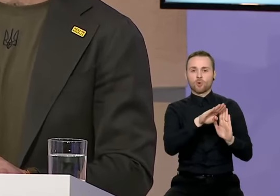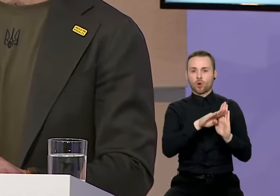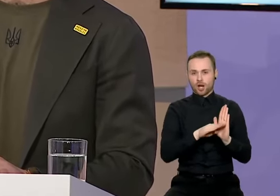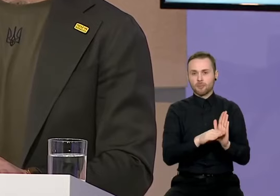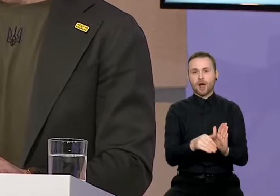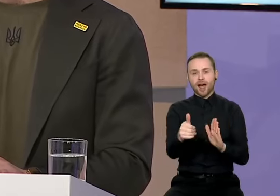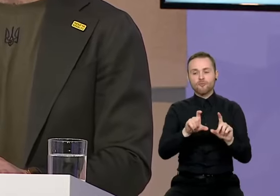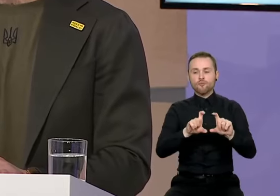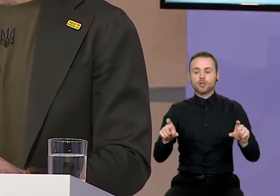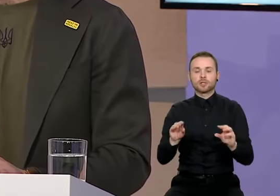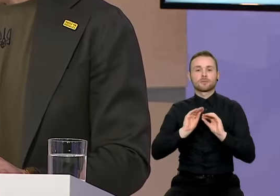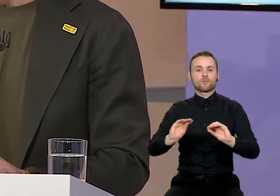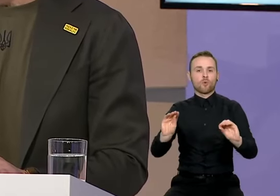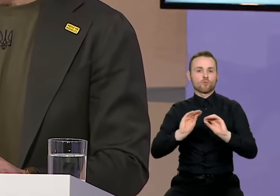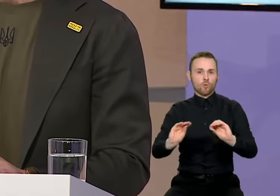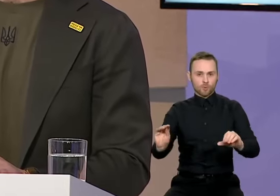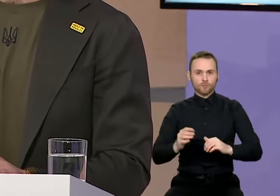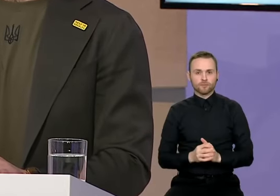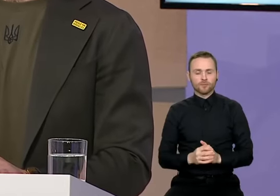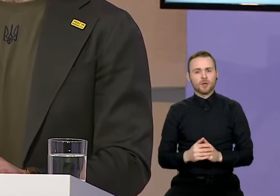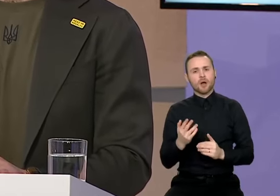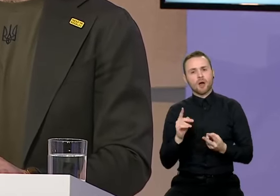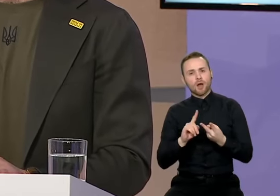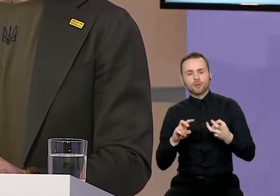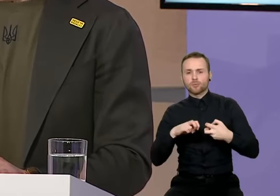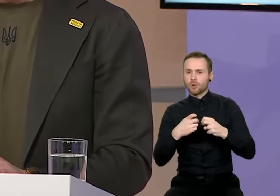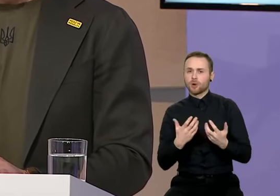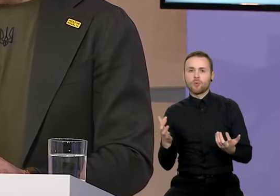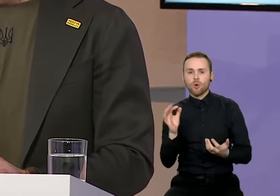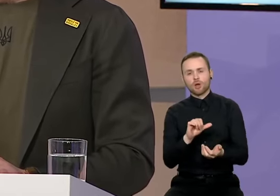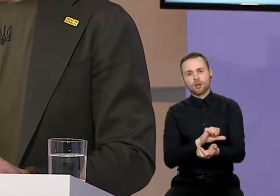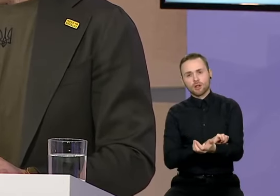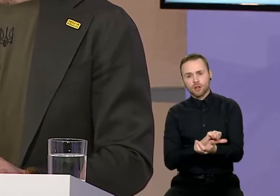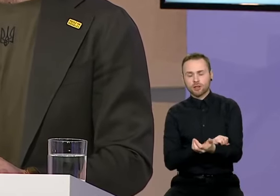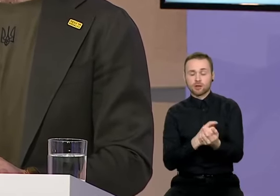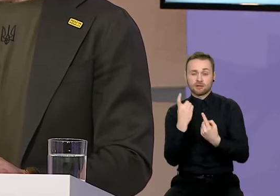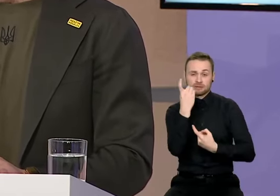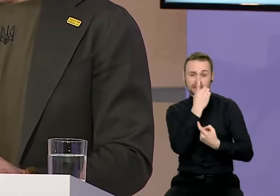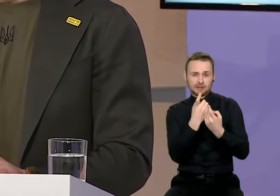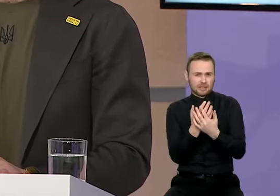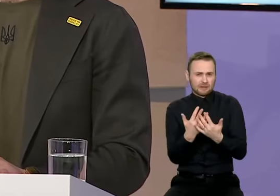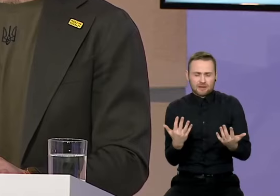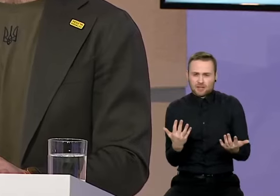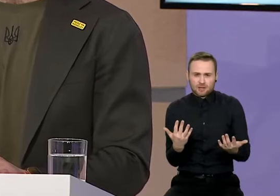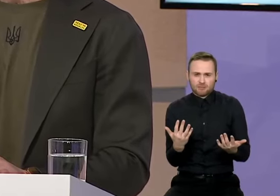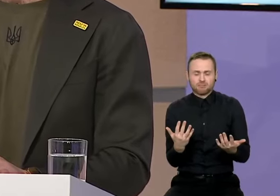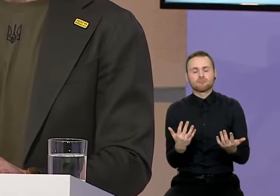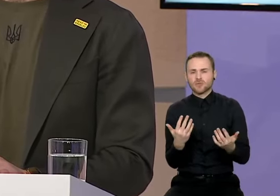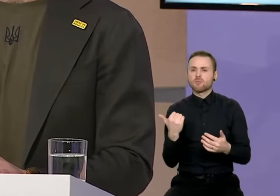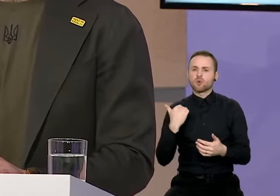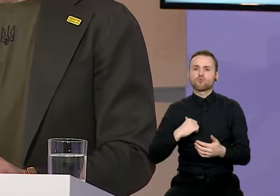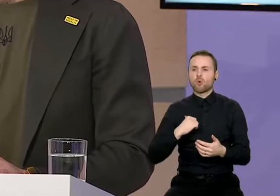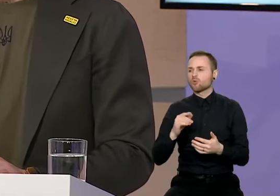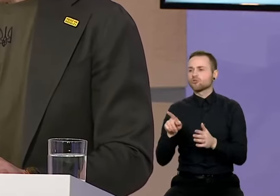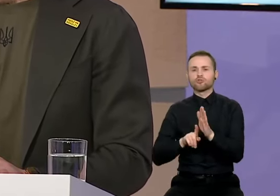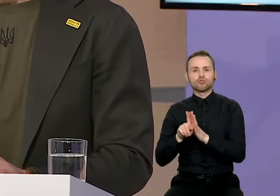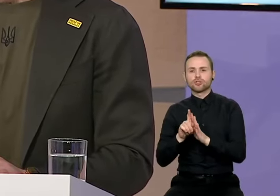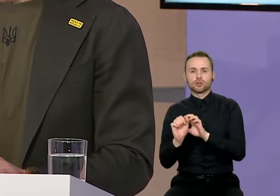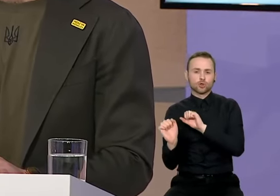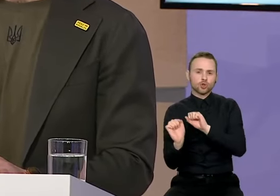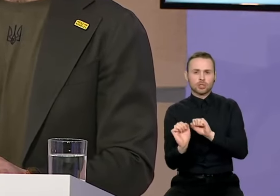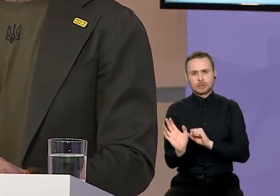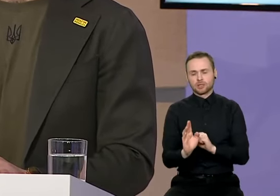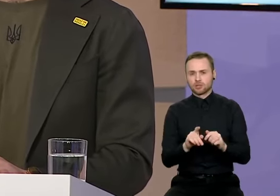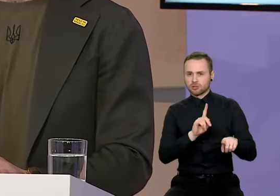problema – psikio aktyvių medžiagų vartojimas. Mūsų valstybės politika apskritai dabar yra nukreipta į baudimo einį prevenciją ir Vilnius šioje